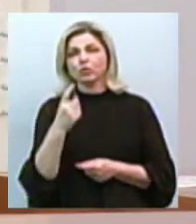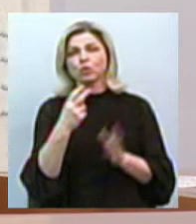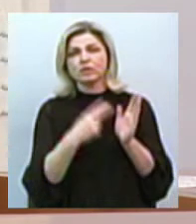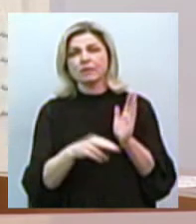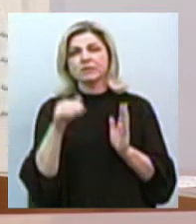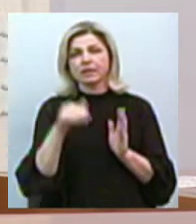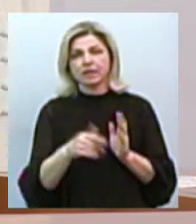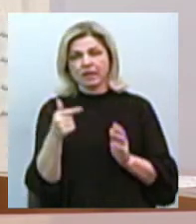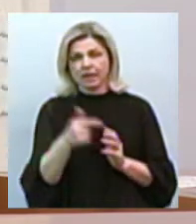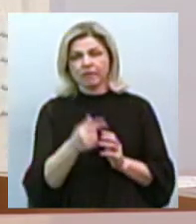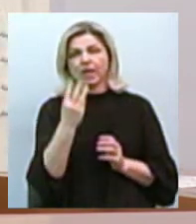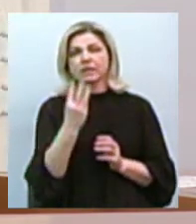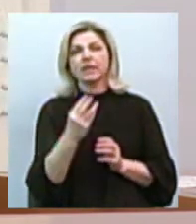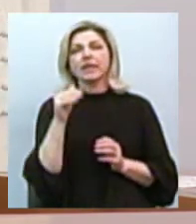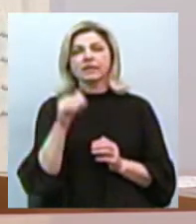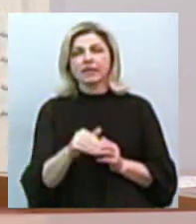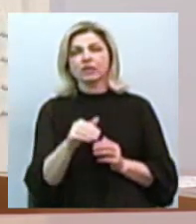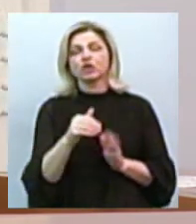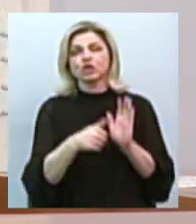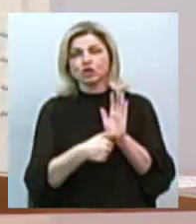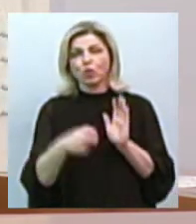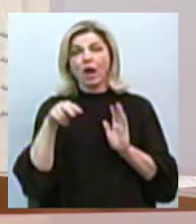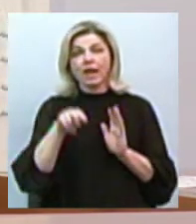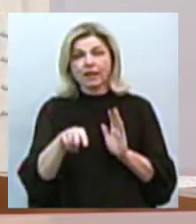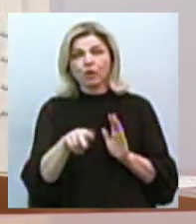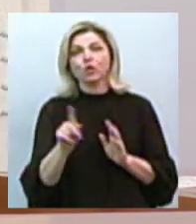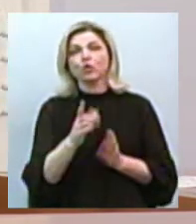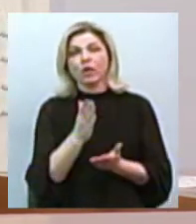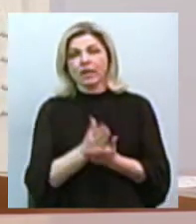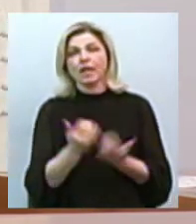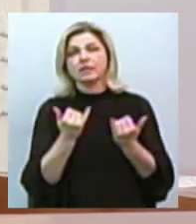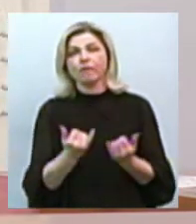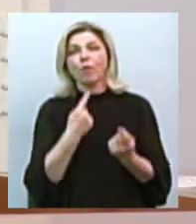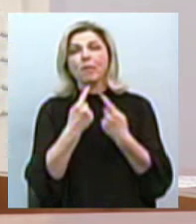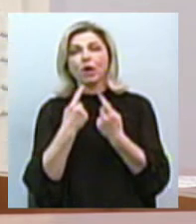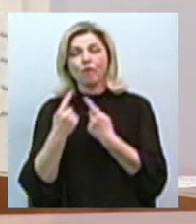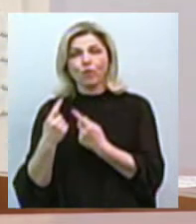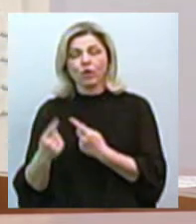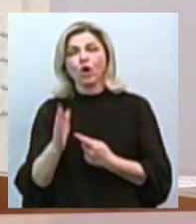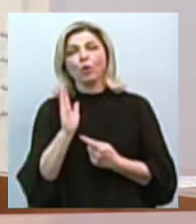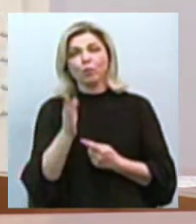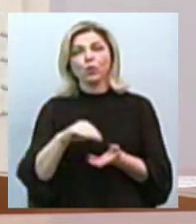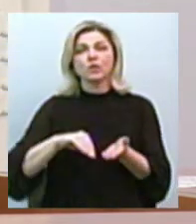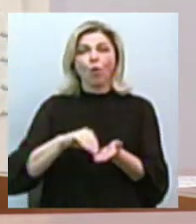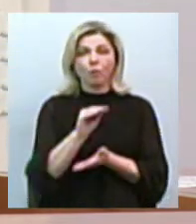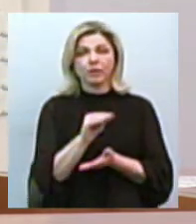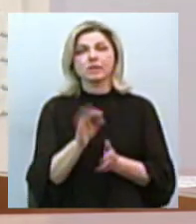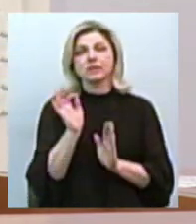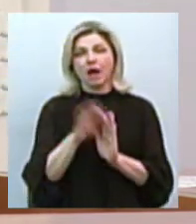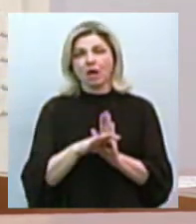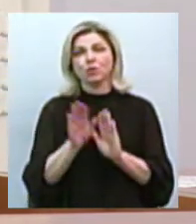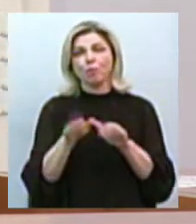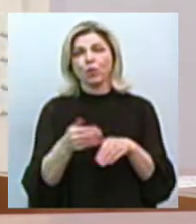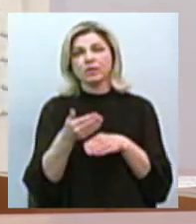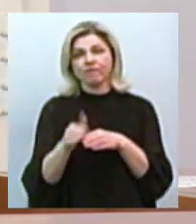це 3600 літрів, які є сьогодні ведуться переговори, будуть закуплені одразу після